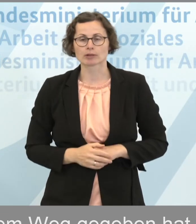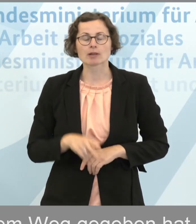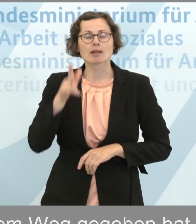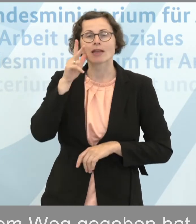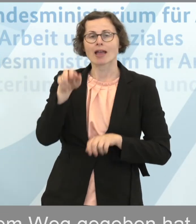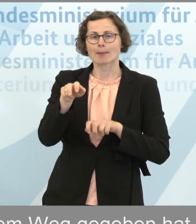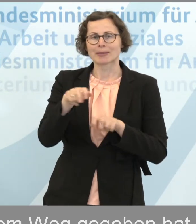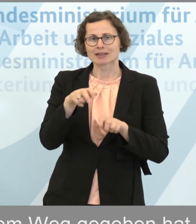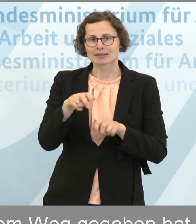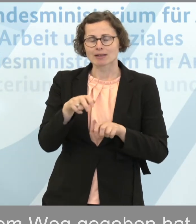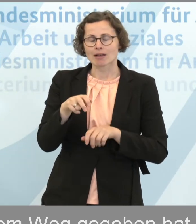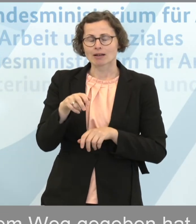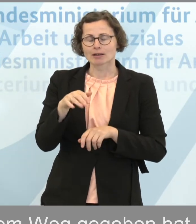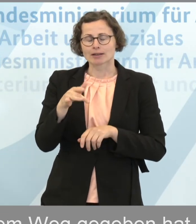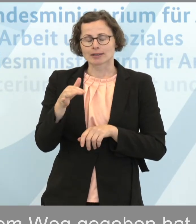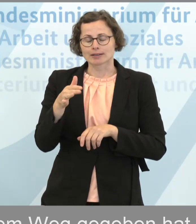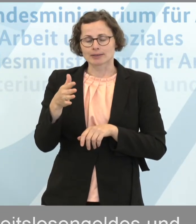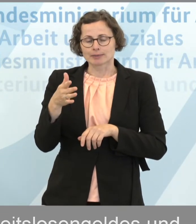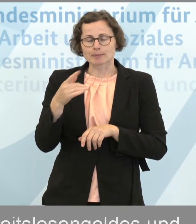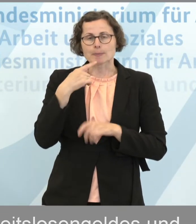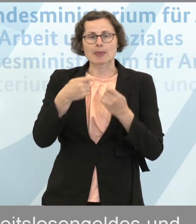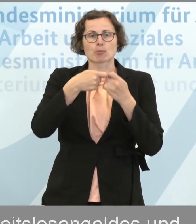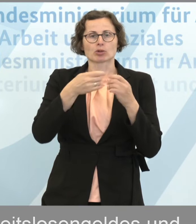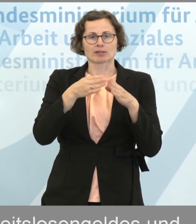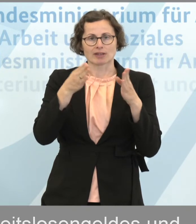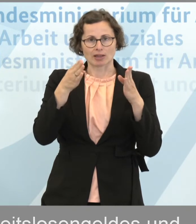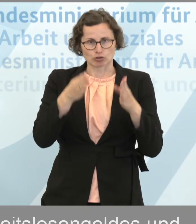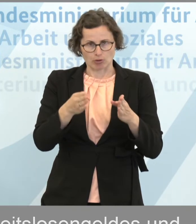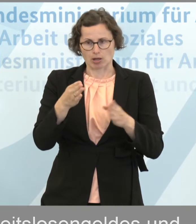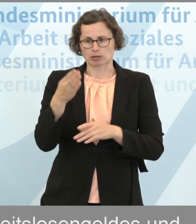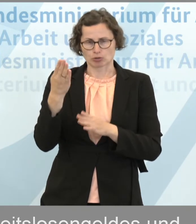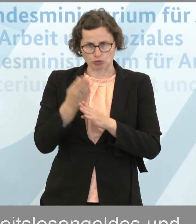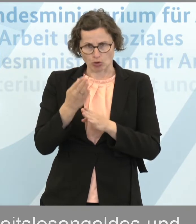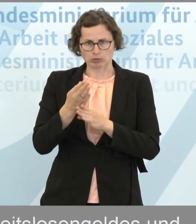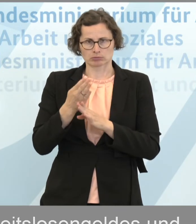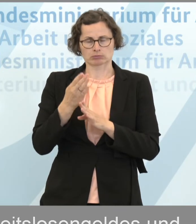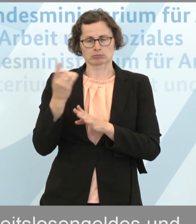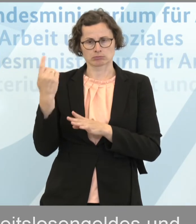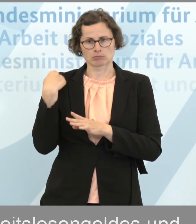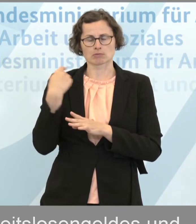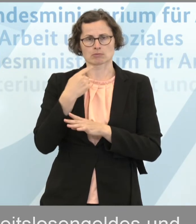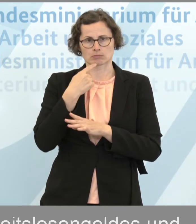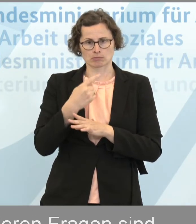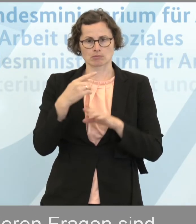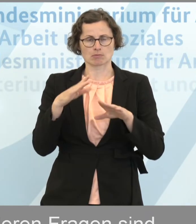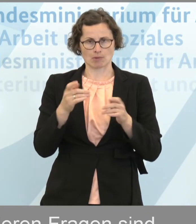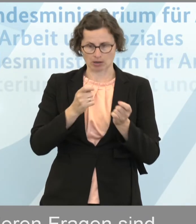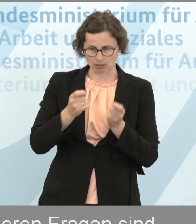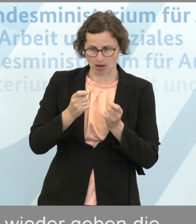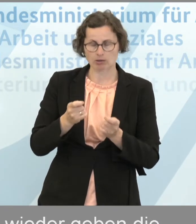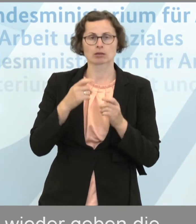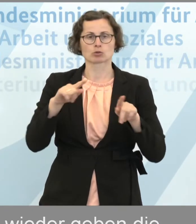die Bundesabstattung hat ja schon einiges mit den bereits vorliegenden Anträgen auf